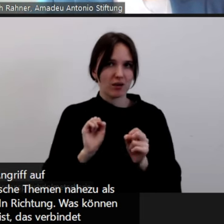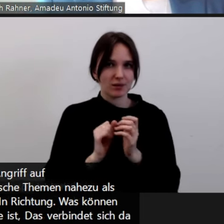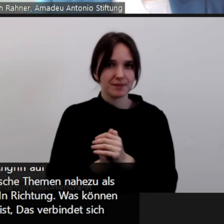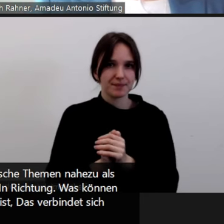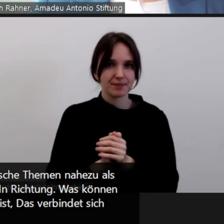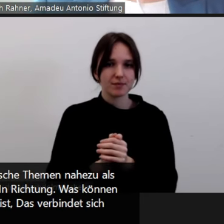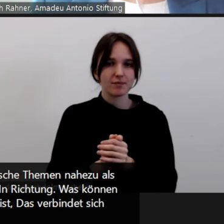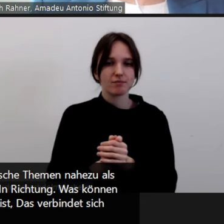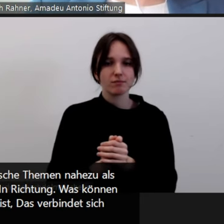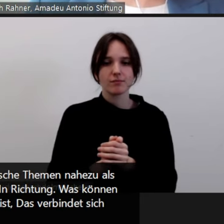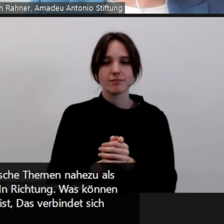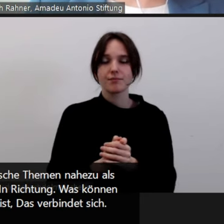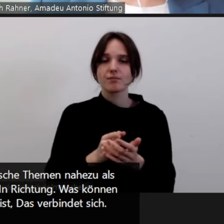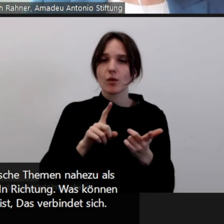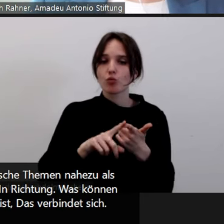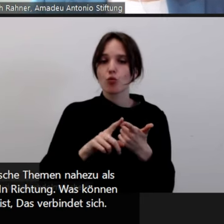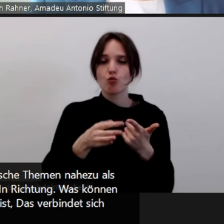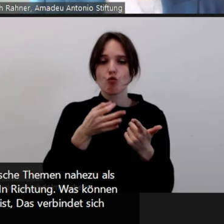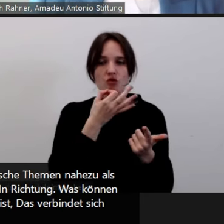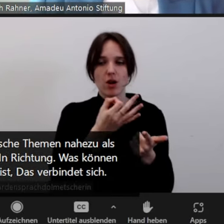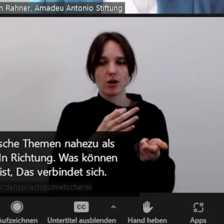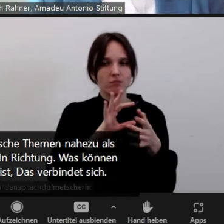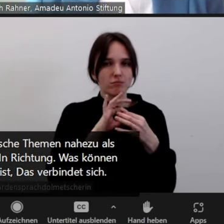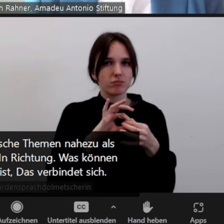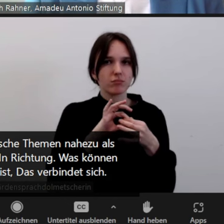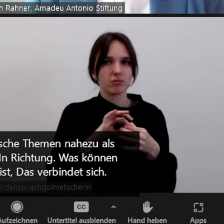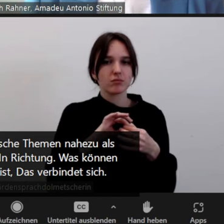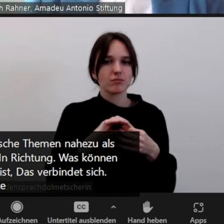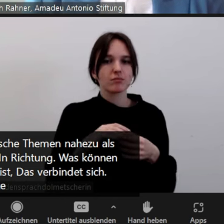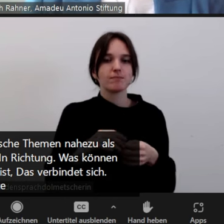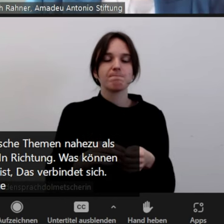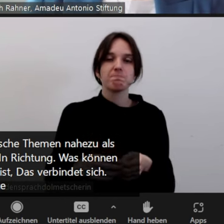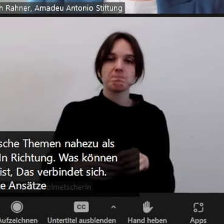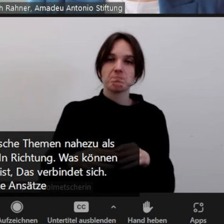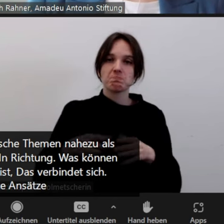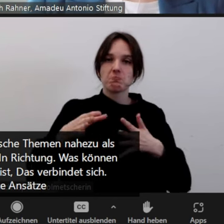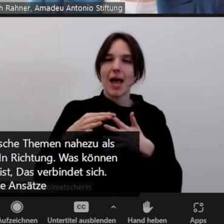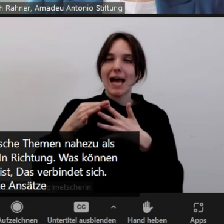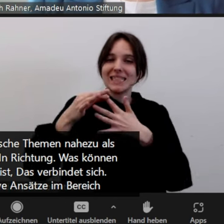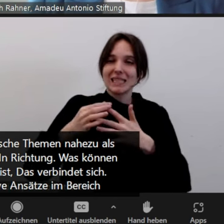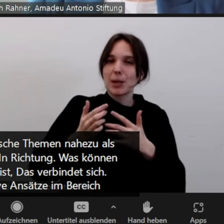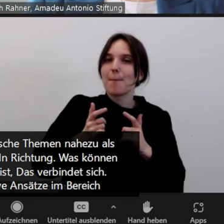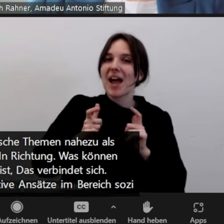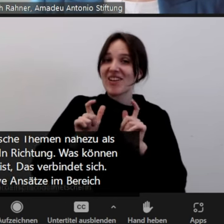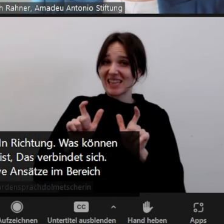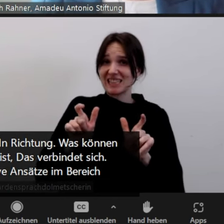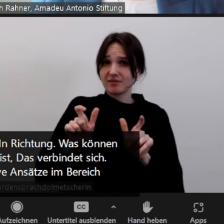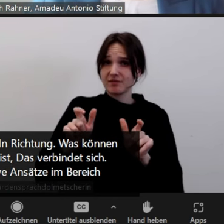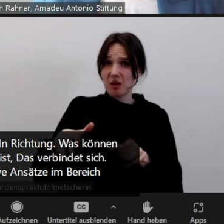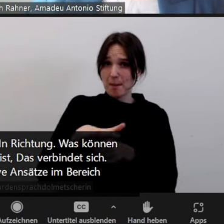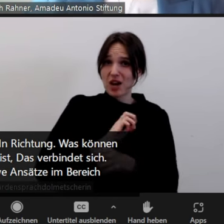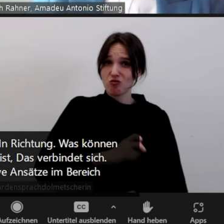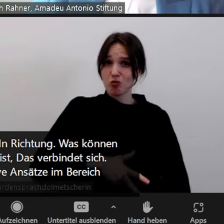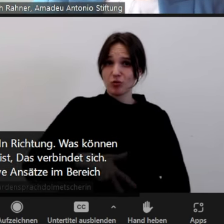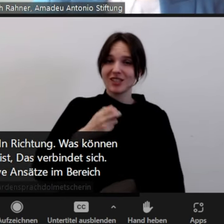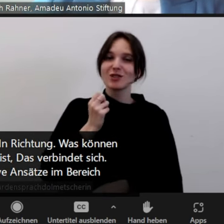damit, wären die Fragen, wie sehen präventive Ansätze im Bereich sozialer Arbeit aus?